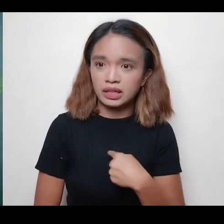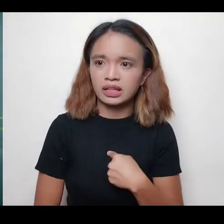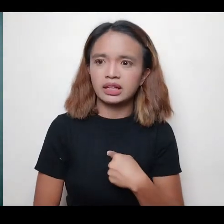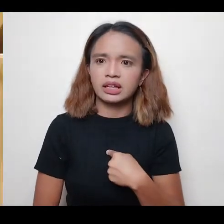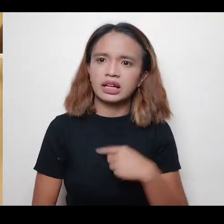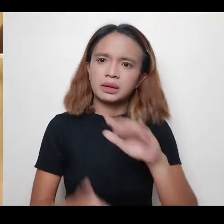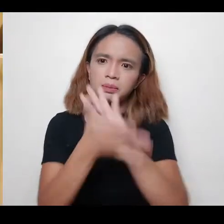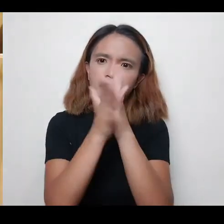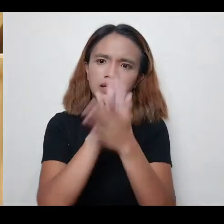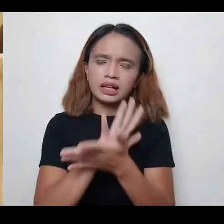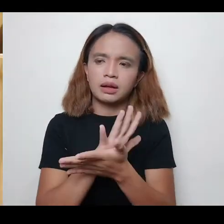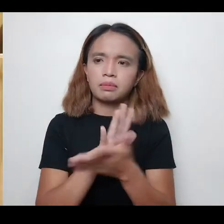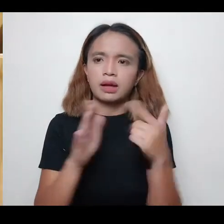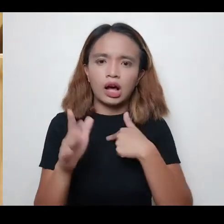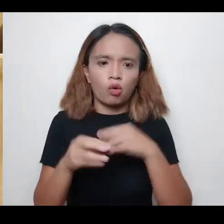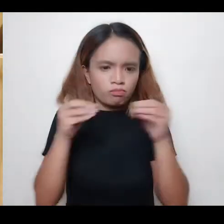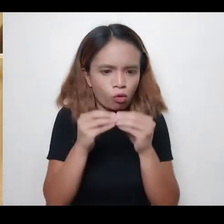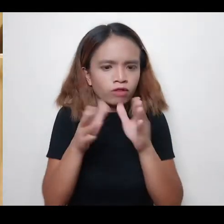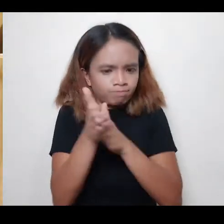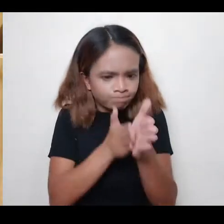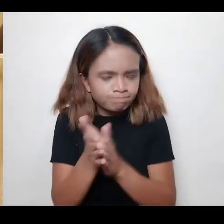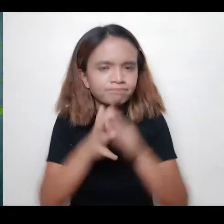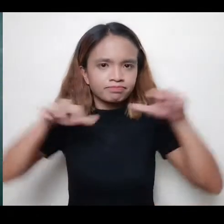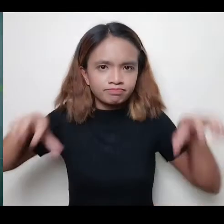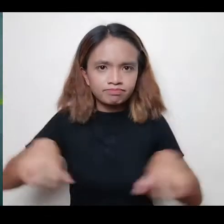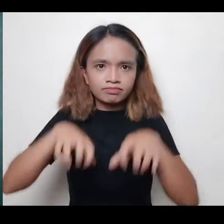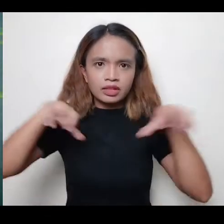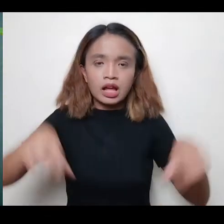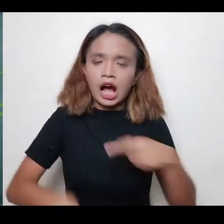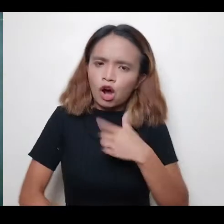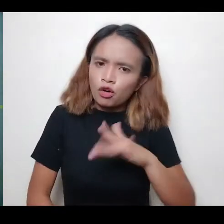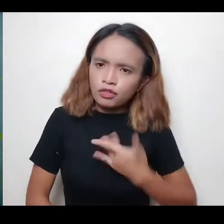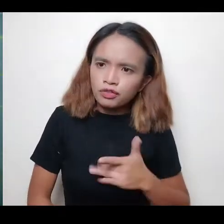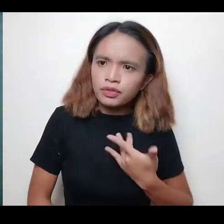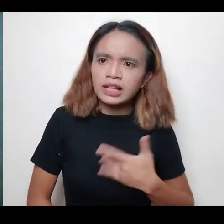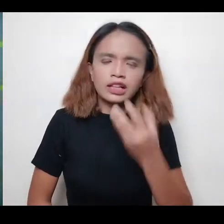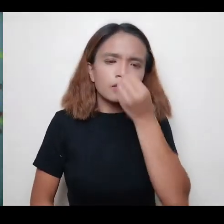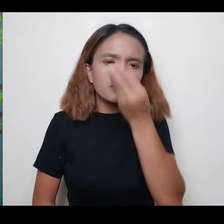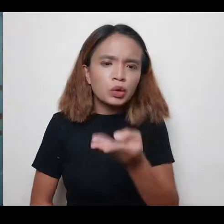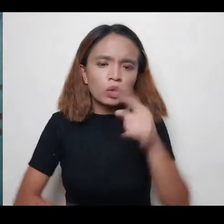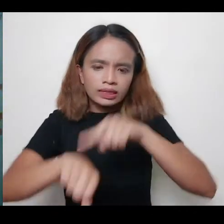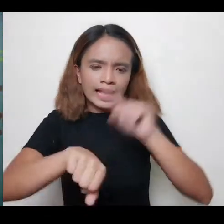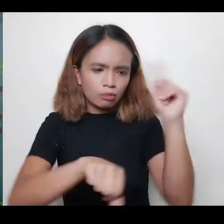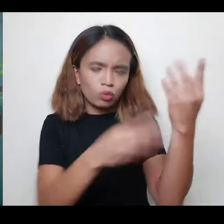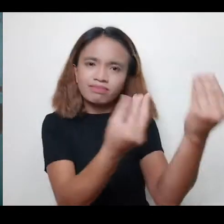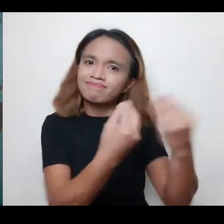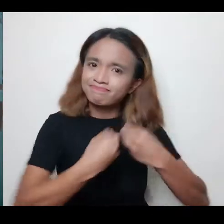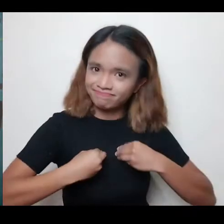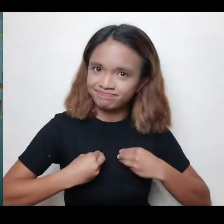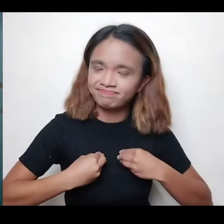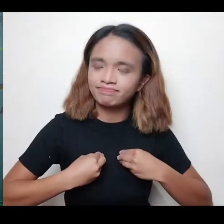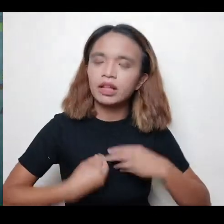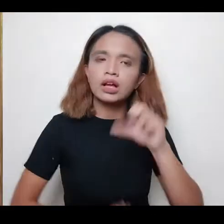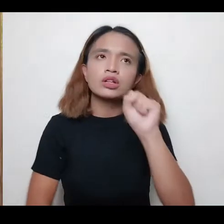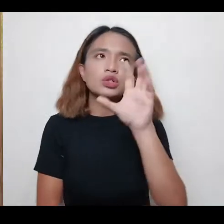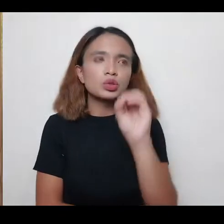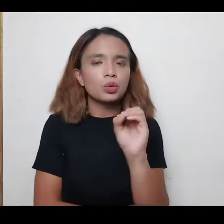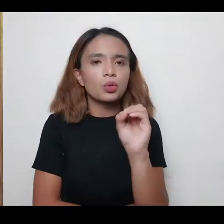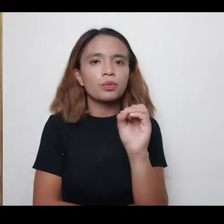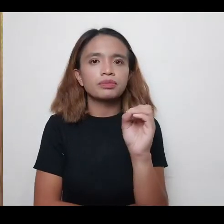kasi sa akin, lalong ginanahan ako magtrabaho. lalong naramdaman ko na kaunting oras lang ang binibigay sa akin.